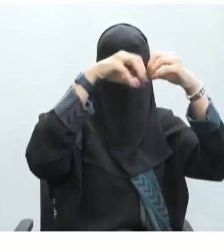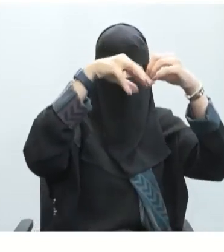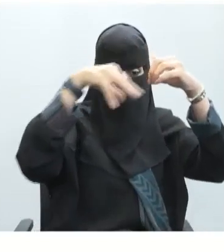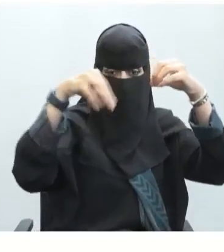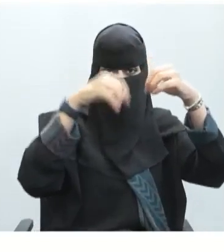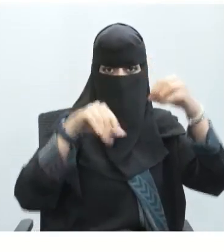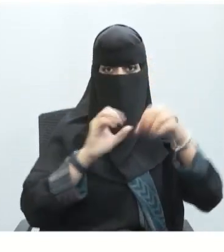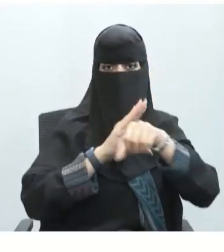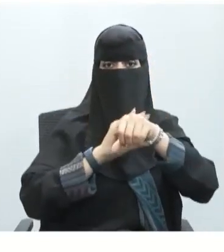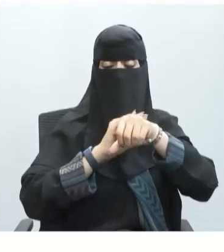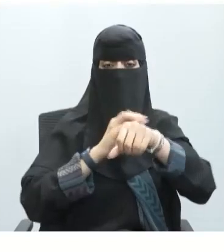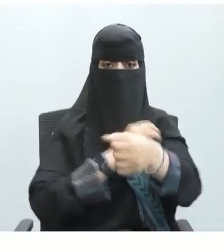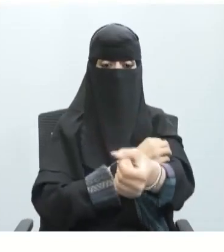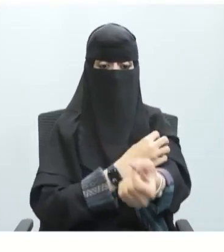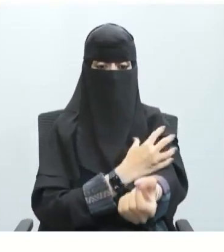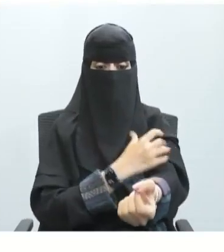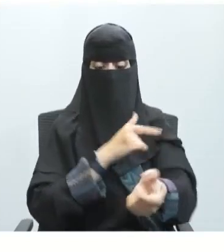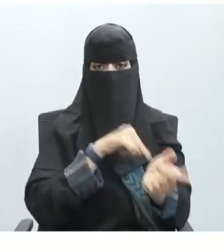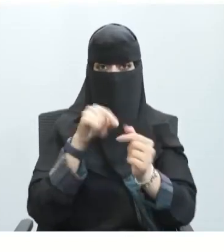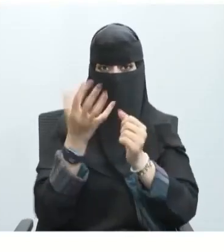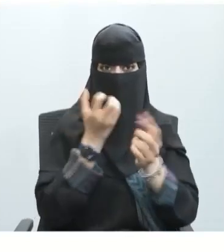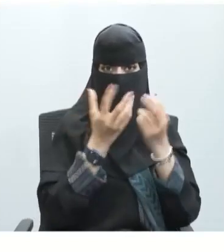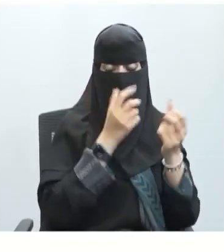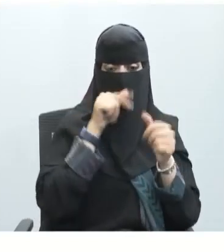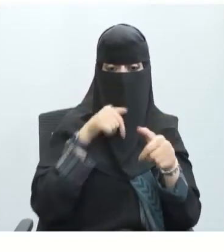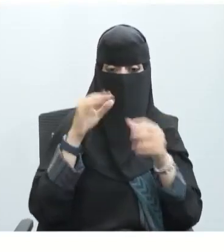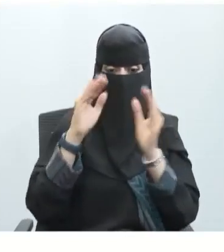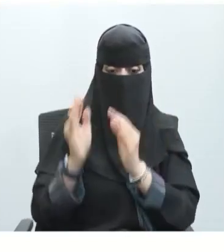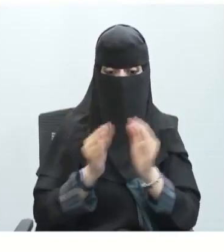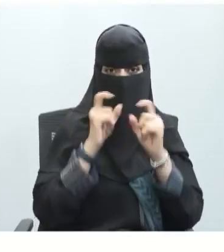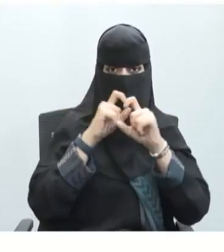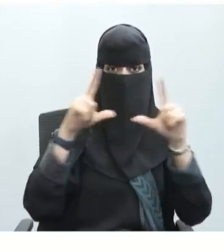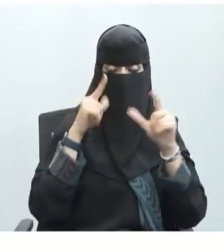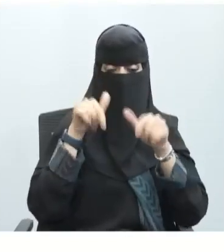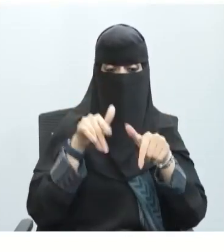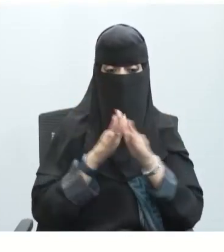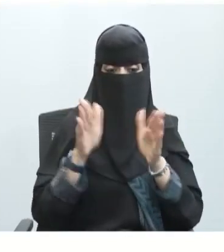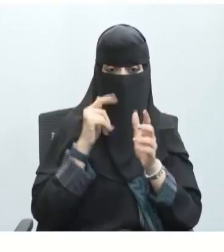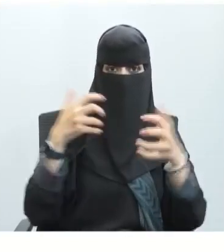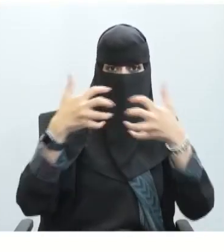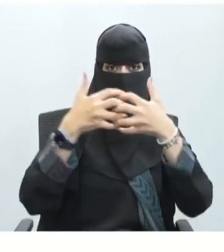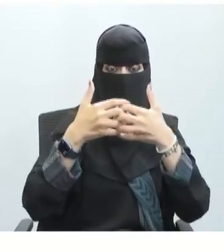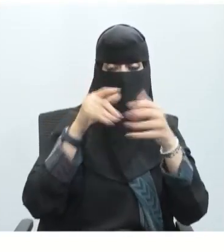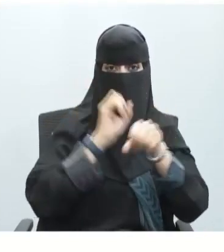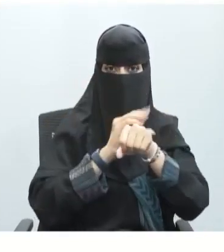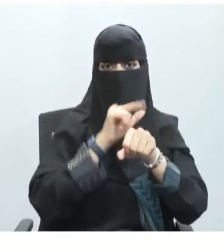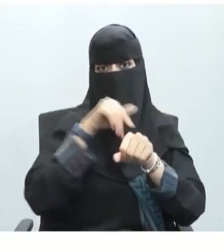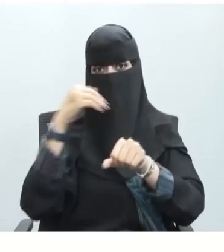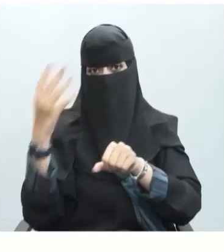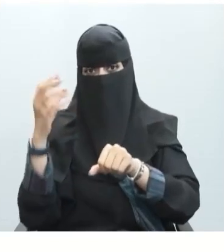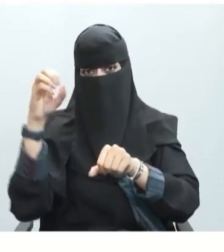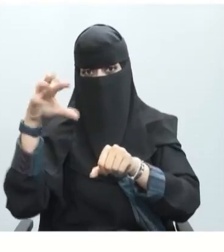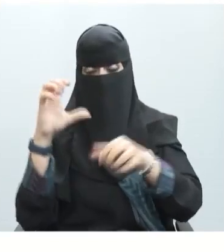العضلي هنا مستقبلات لهذه الخلايا عندما نقرب الصورة نلاحظ هذا التشابك العصبي إذن هنا جزء عصبي